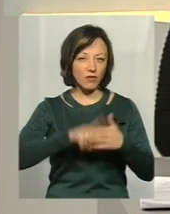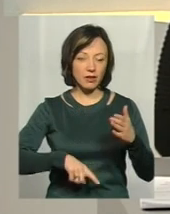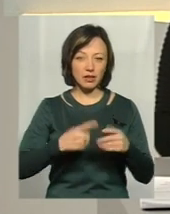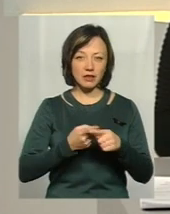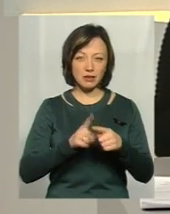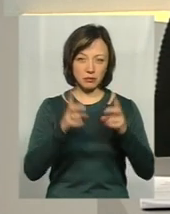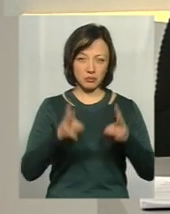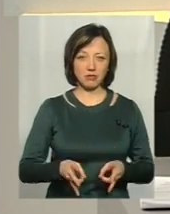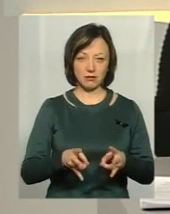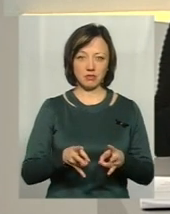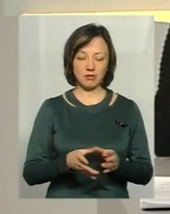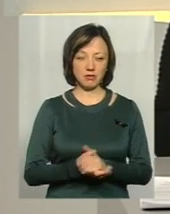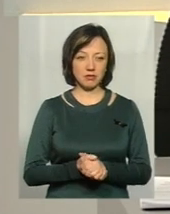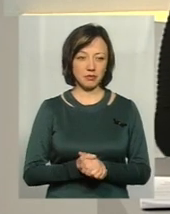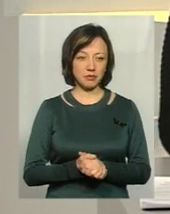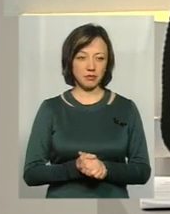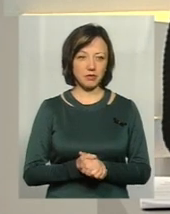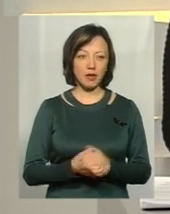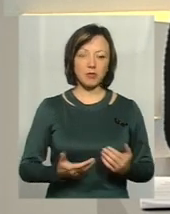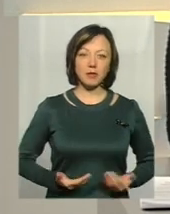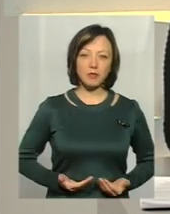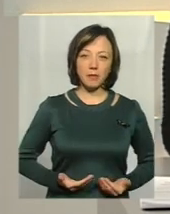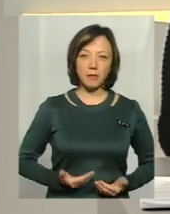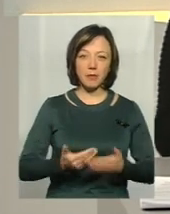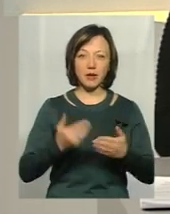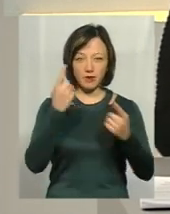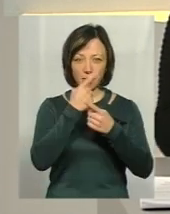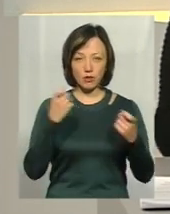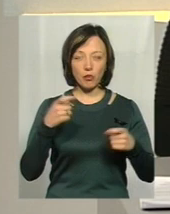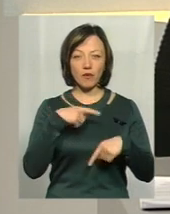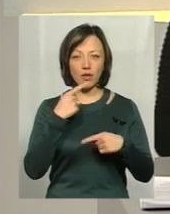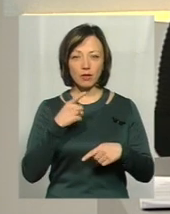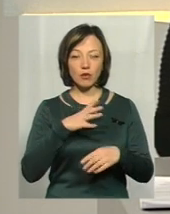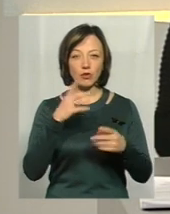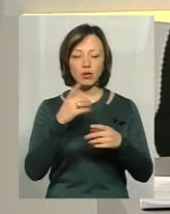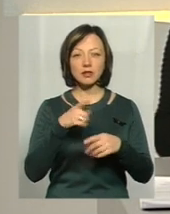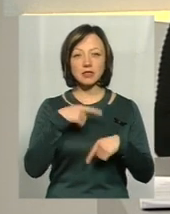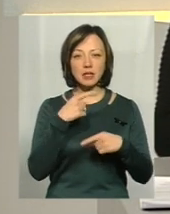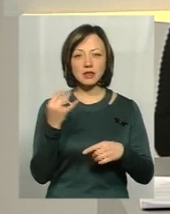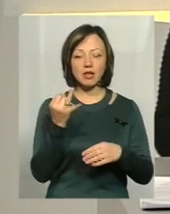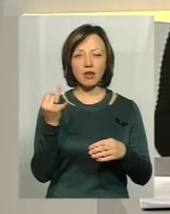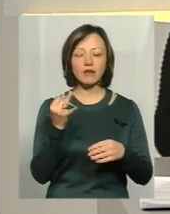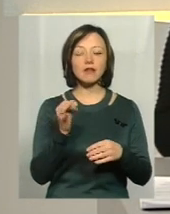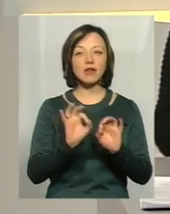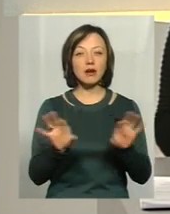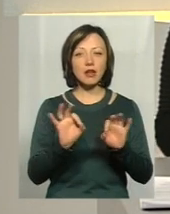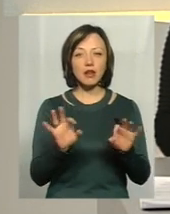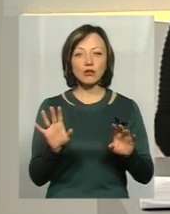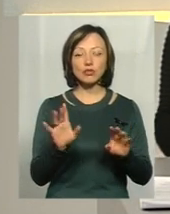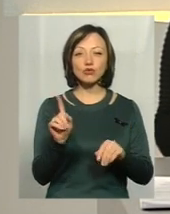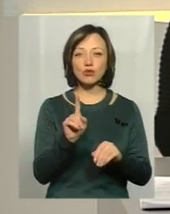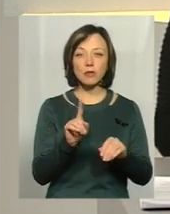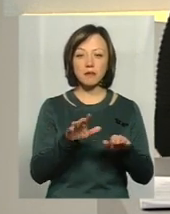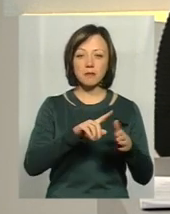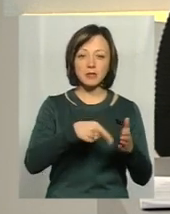жертвами стає частіше, хто ні? Мешканці, ми перед ефіром говорили, ви все ж таки озвучили таку цікаву інформацію, що в